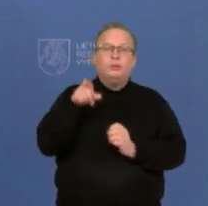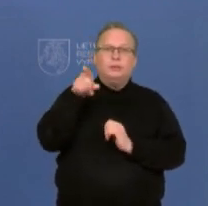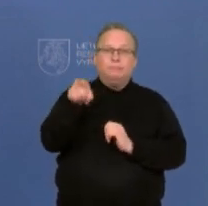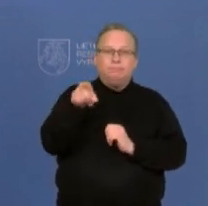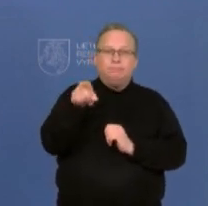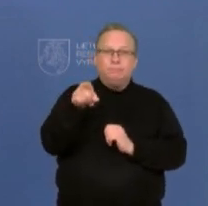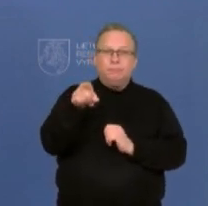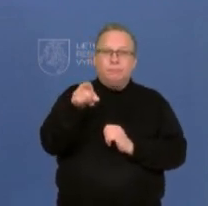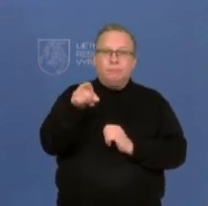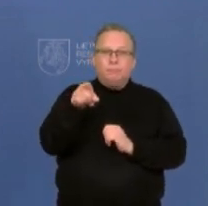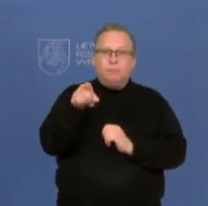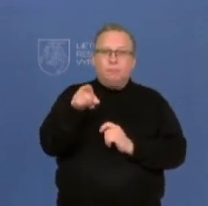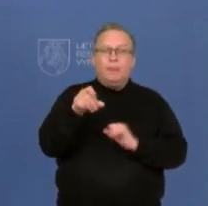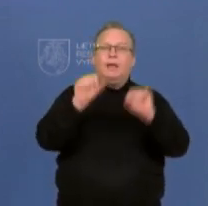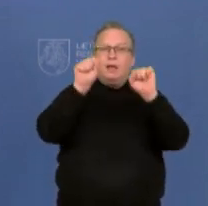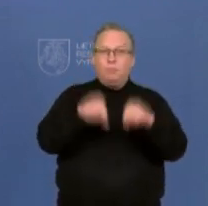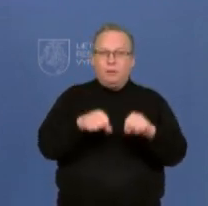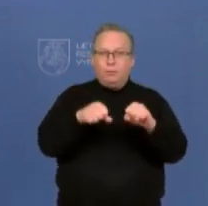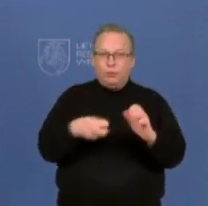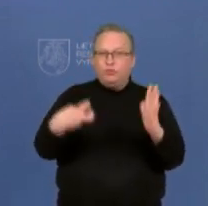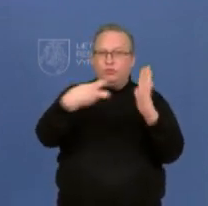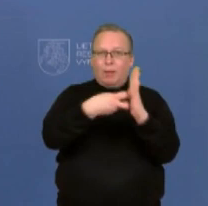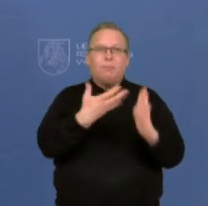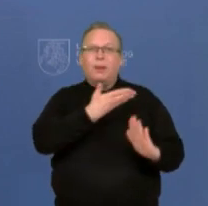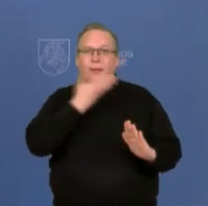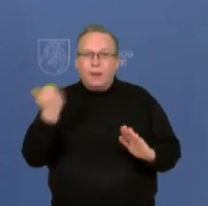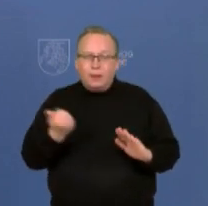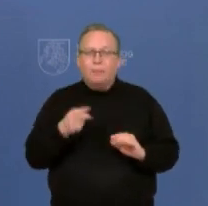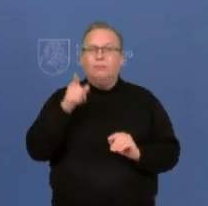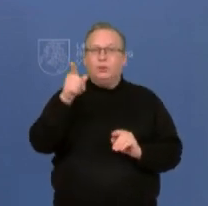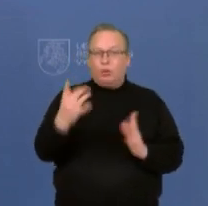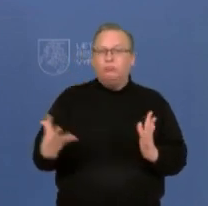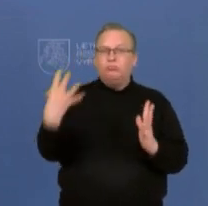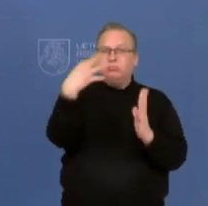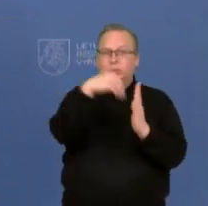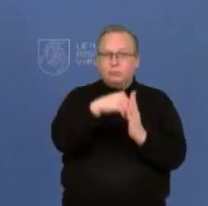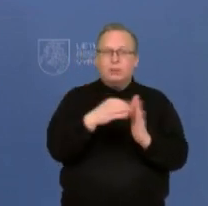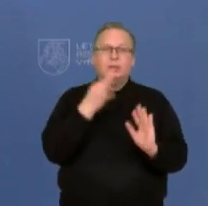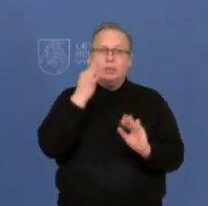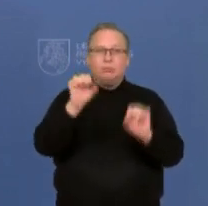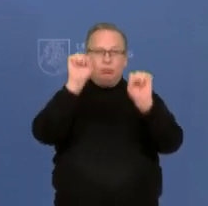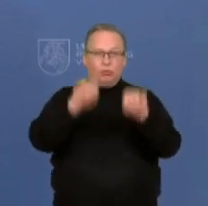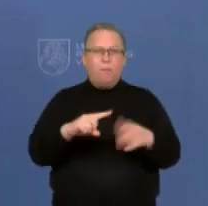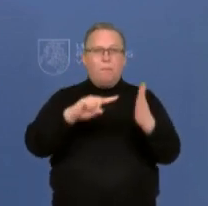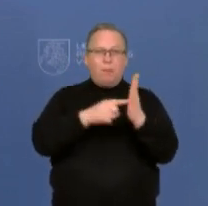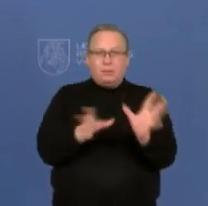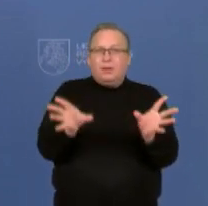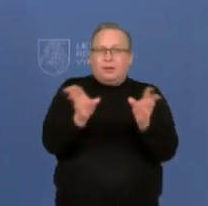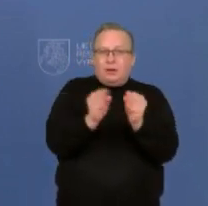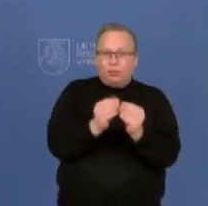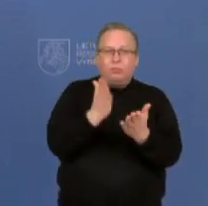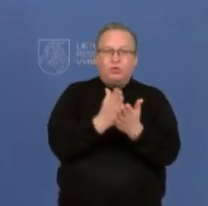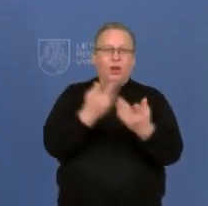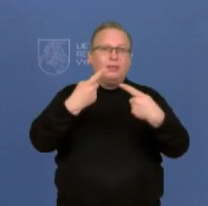nėra. Taip kad jo įtraukimas, sakykime, į galimybių pasą šiuo metu yra